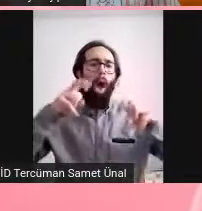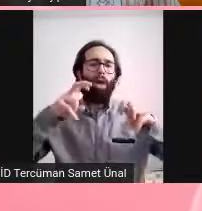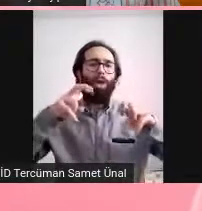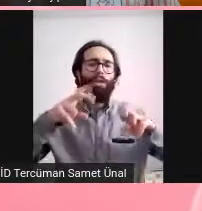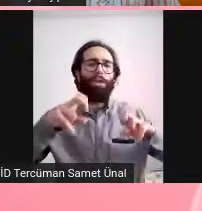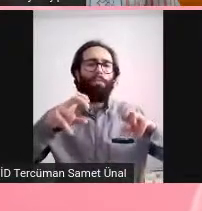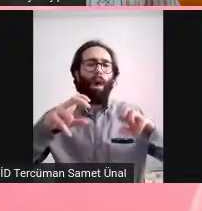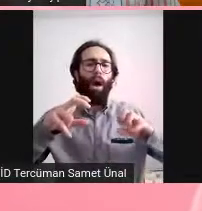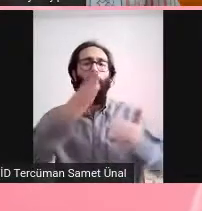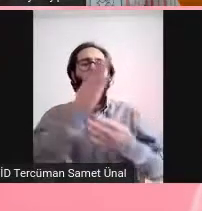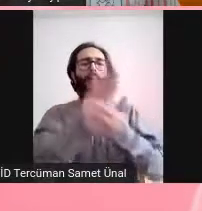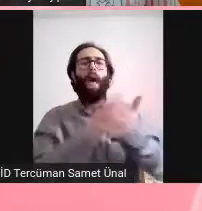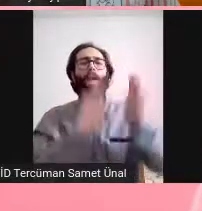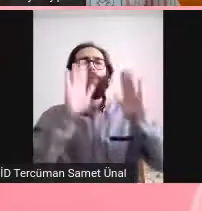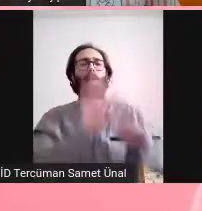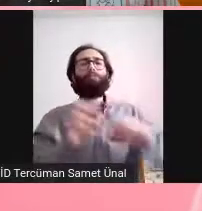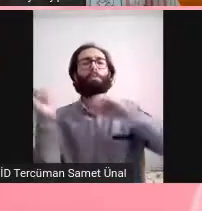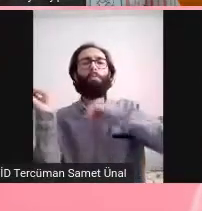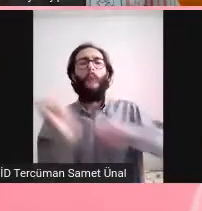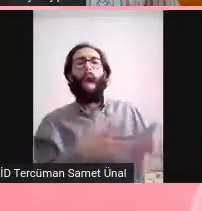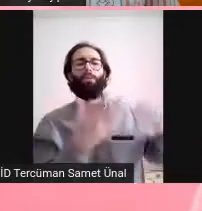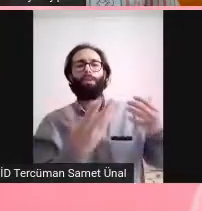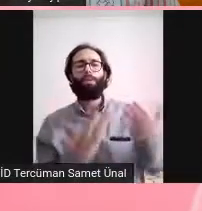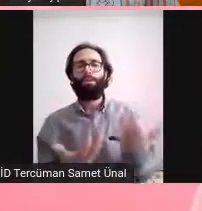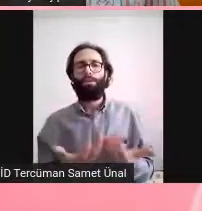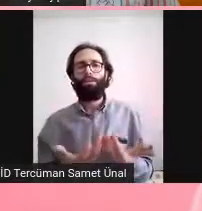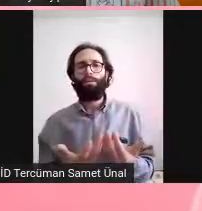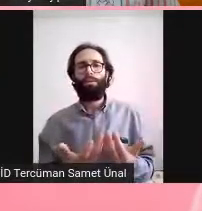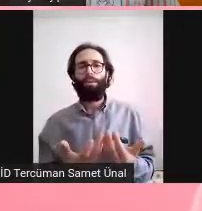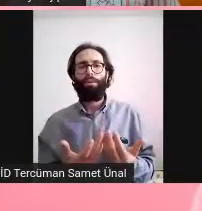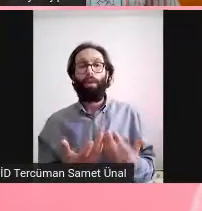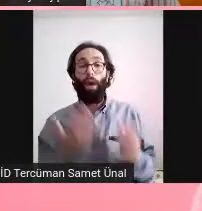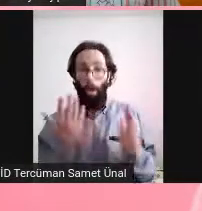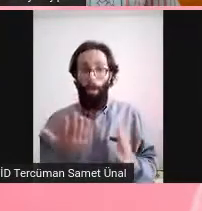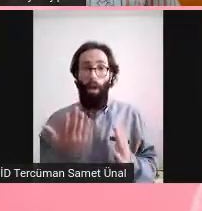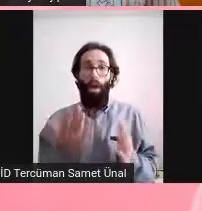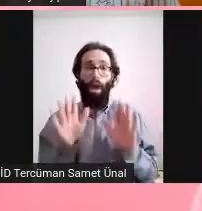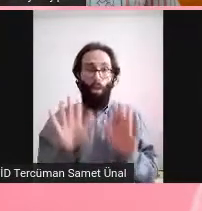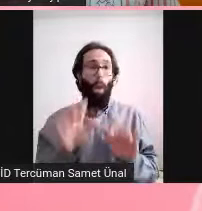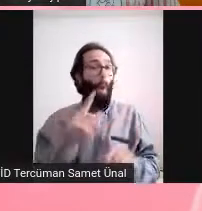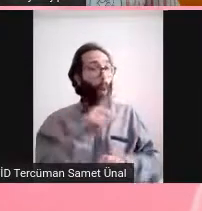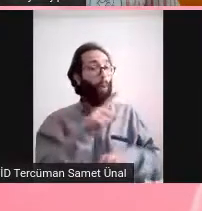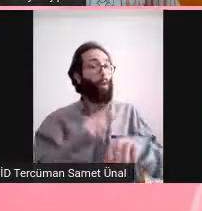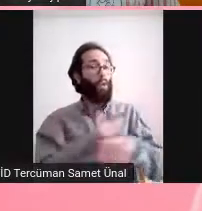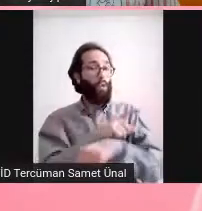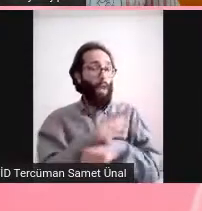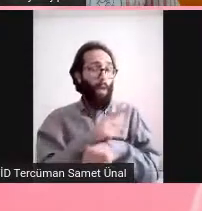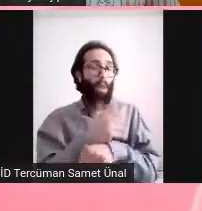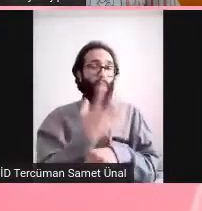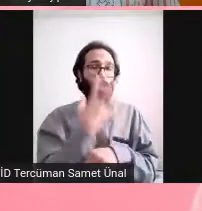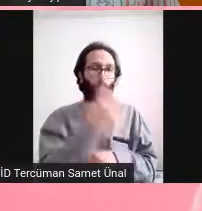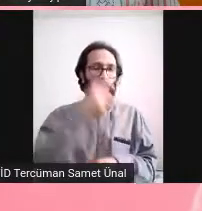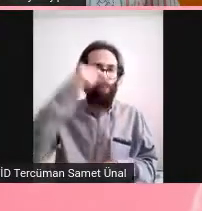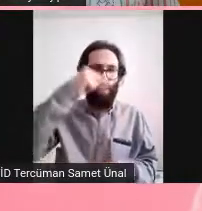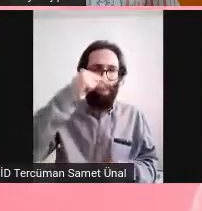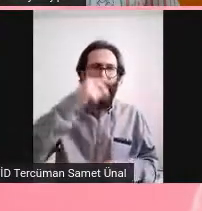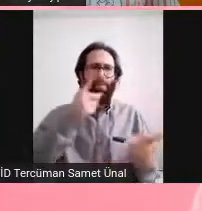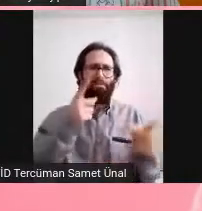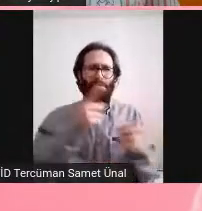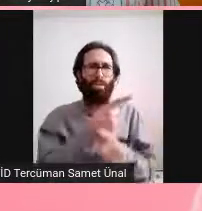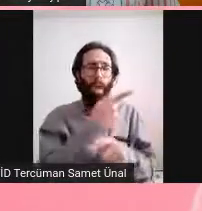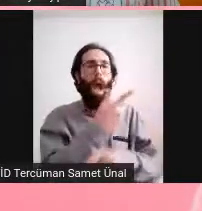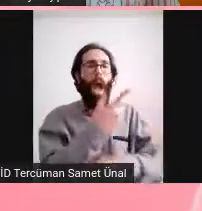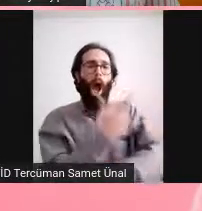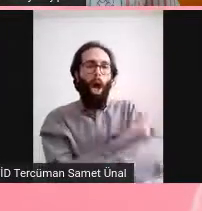kalmış. Halbuki onlar devam etseydi biz bu koronayı daha hafif atlatabilirdik açıkçası. En